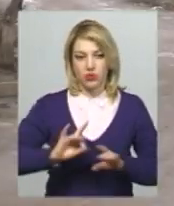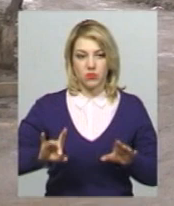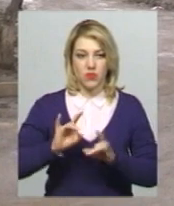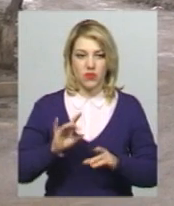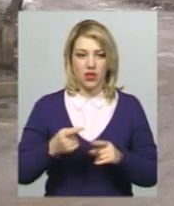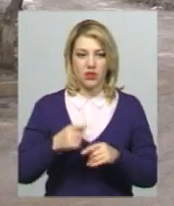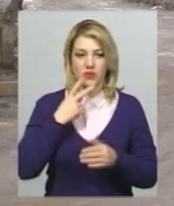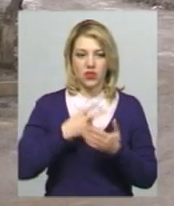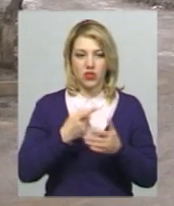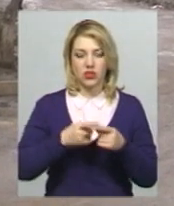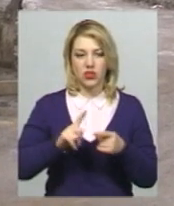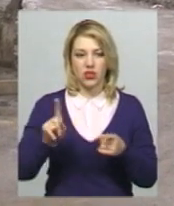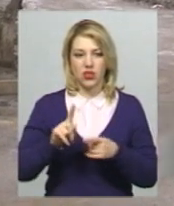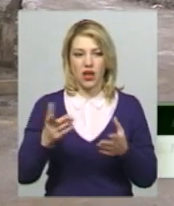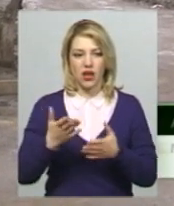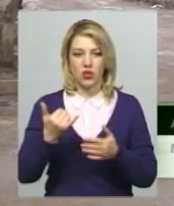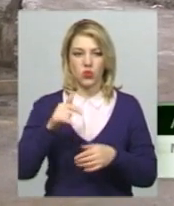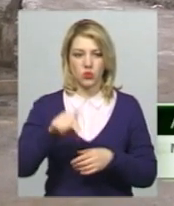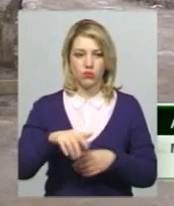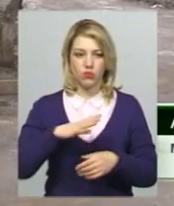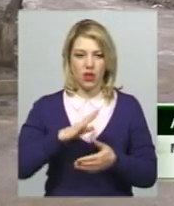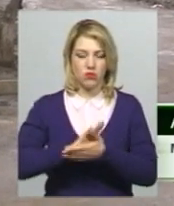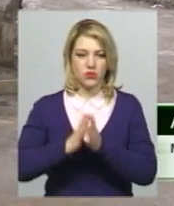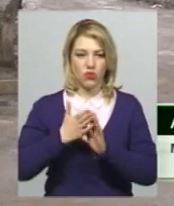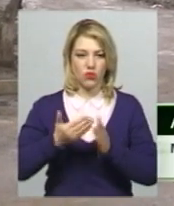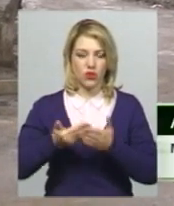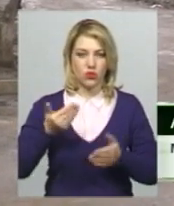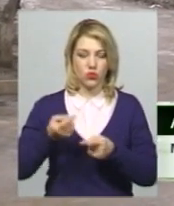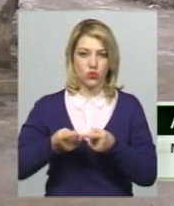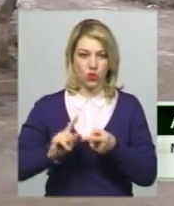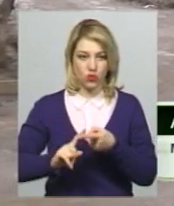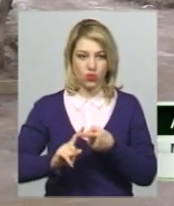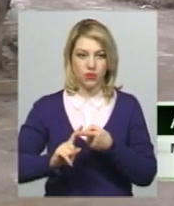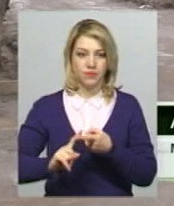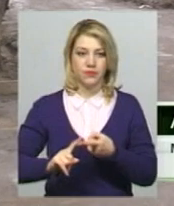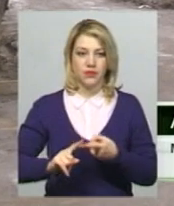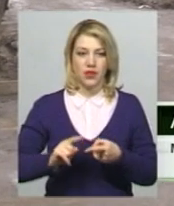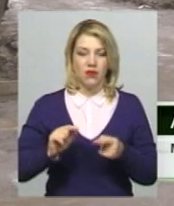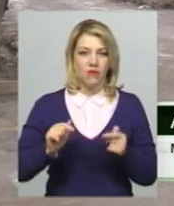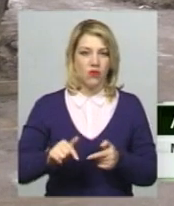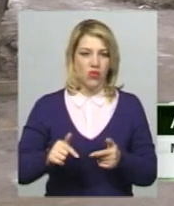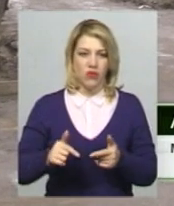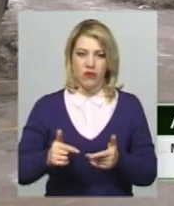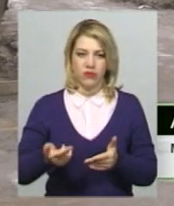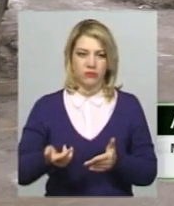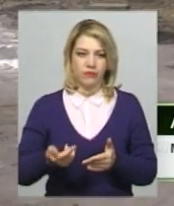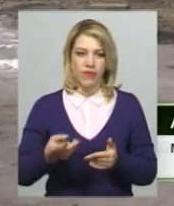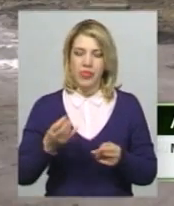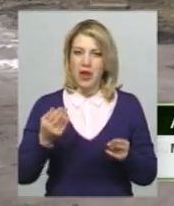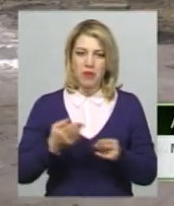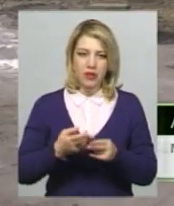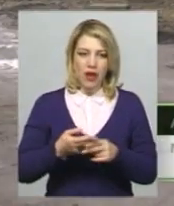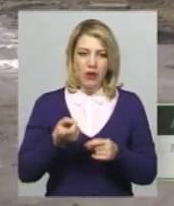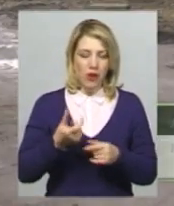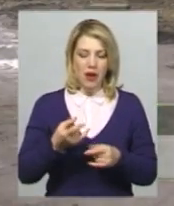Зважаючи на те, що яка тут була обстановка до цього, то воно ні трохи не вмішає. Насчет